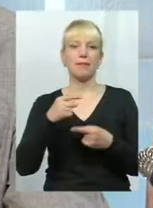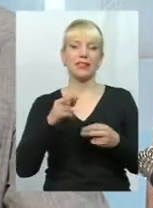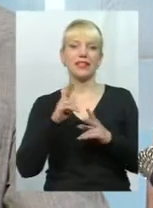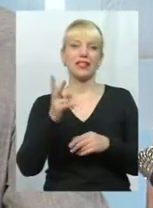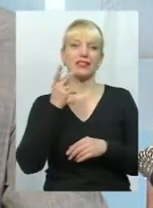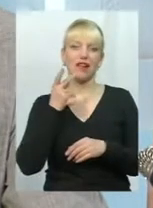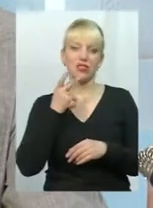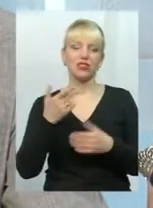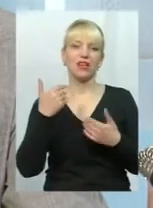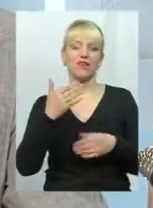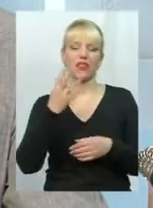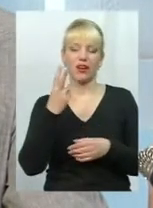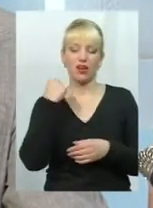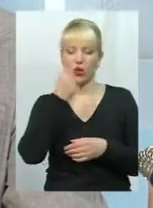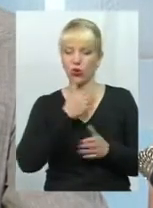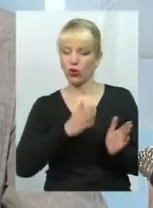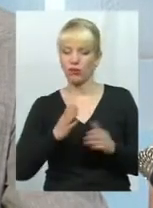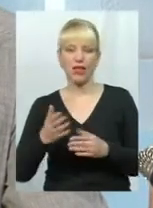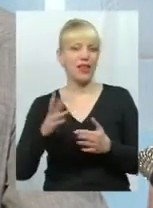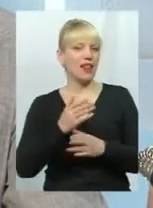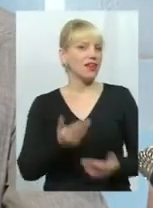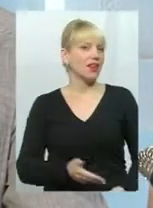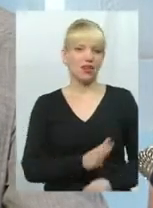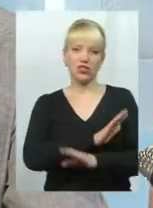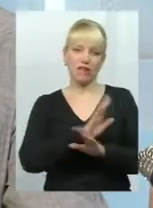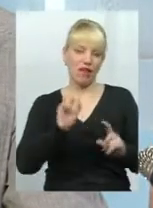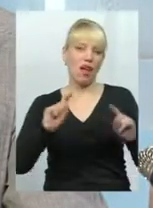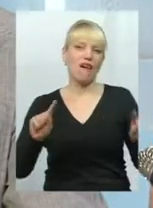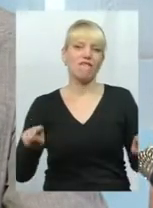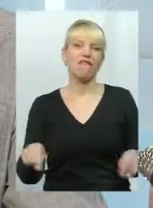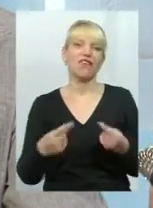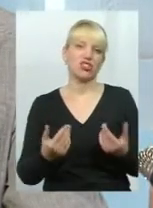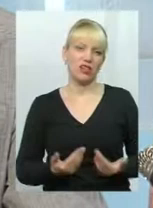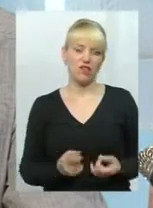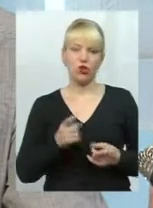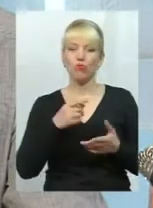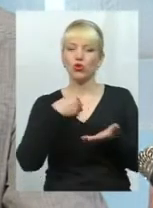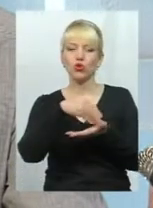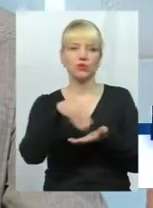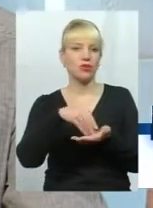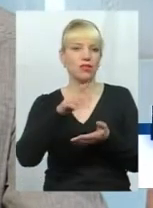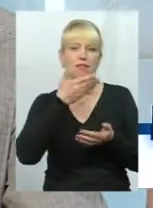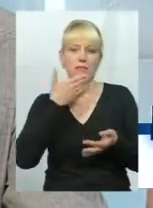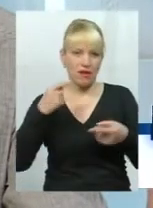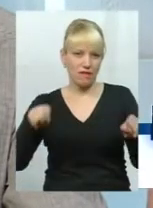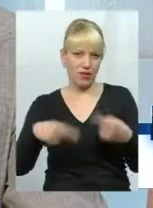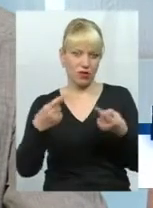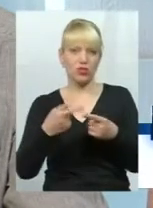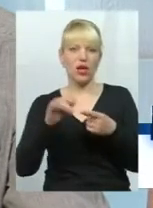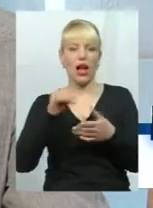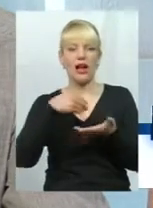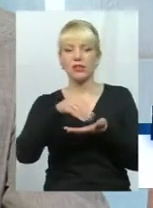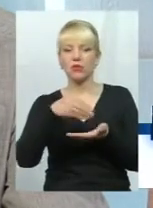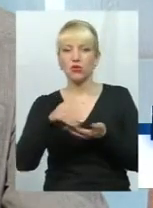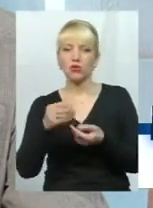країні вже 3 роки поспільне живе, а виживає. Це ж всім зрозуміло, споживчий попит не відроджується, а споживчий